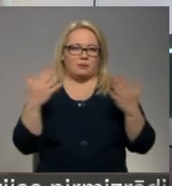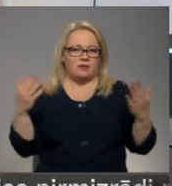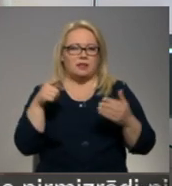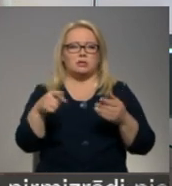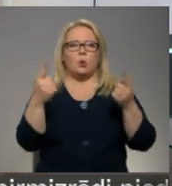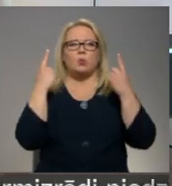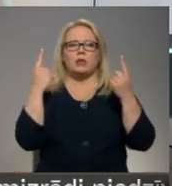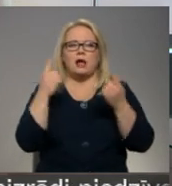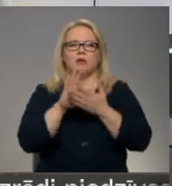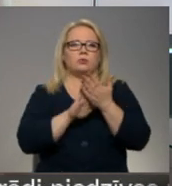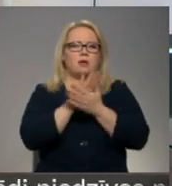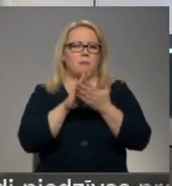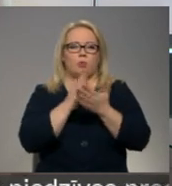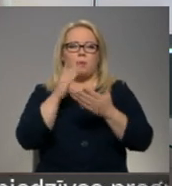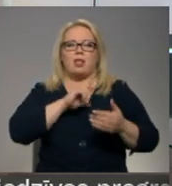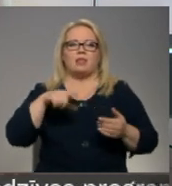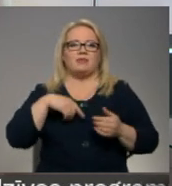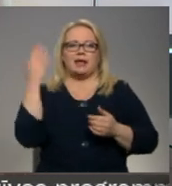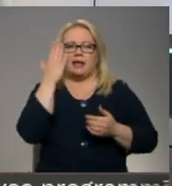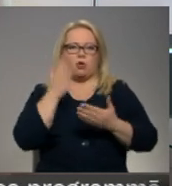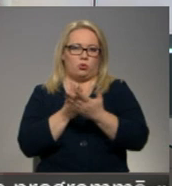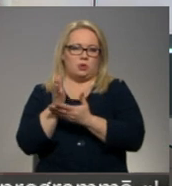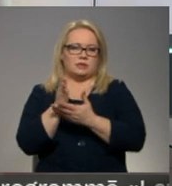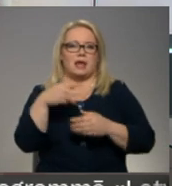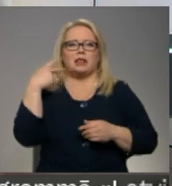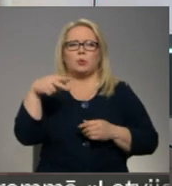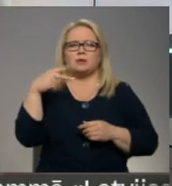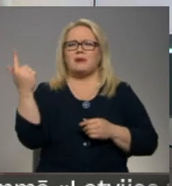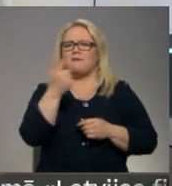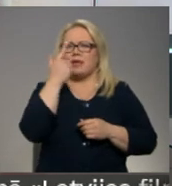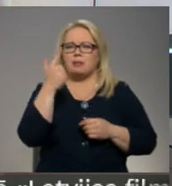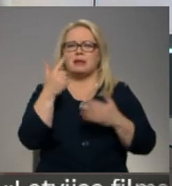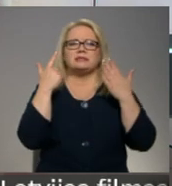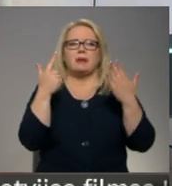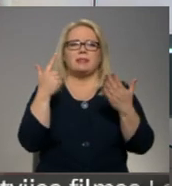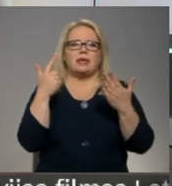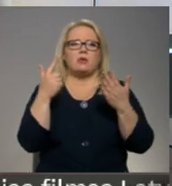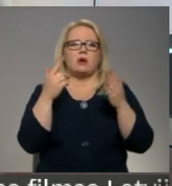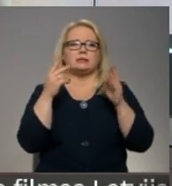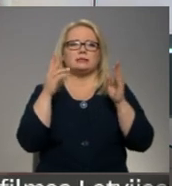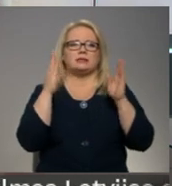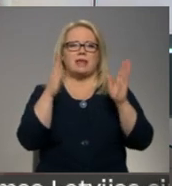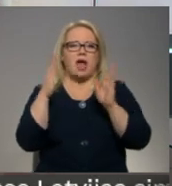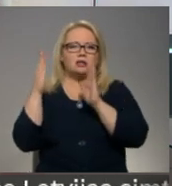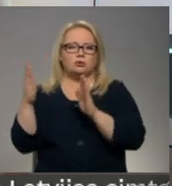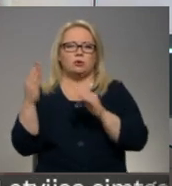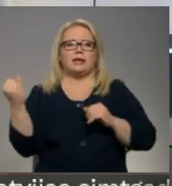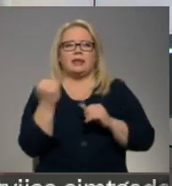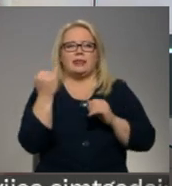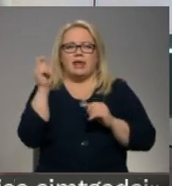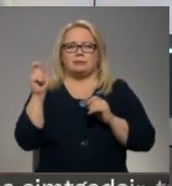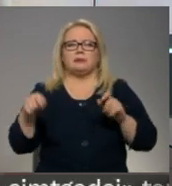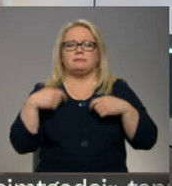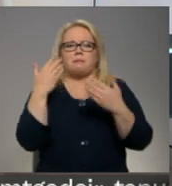unikāls un nebijis notikums Latvijas kino nozarei. 20 filmas septiņos seancos interesentiem snieks pārskatu par režisoris